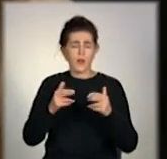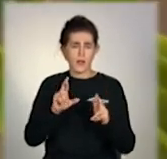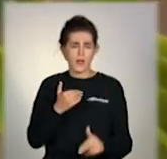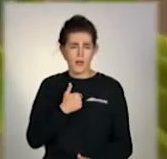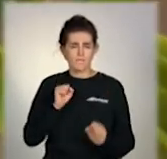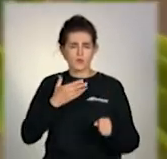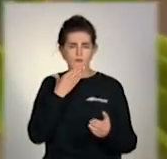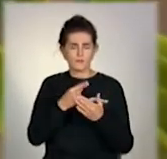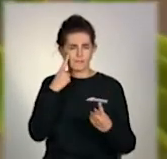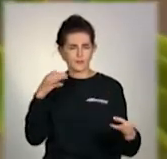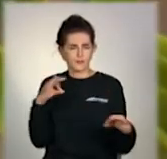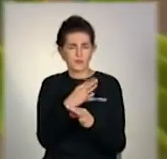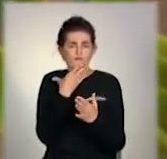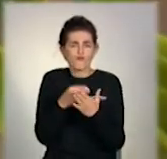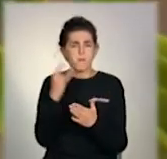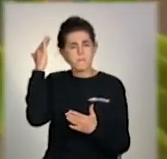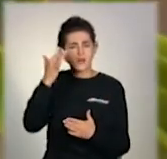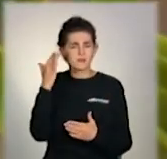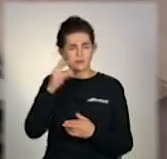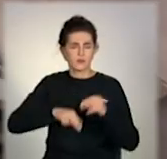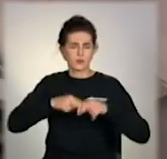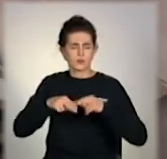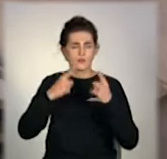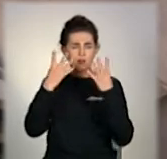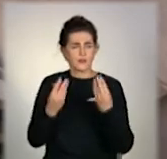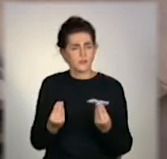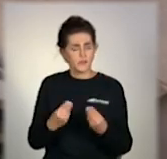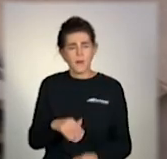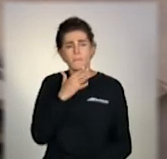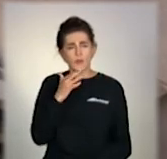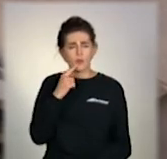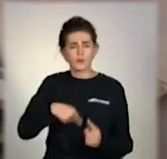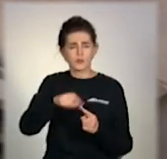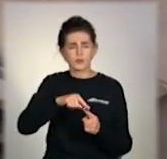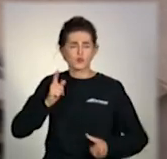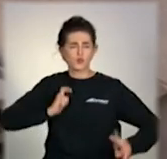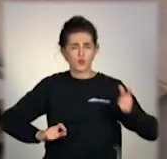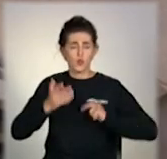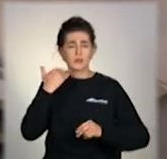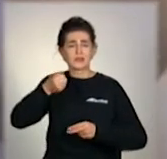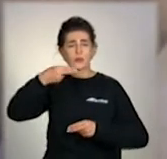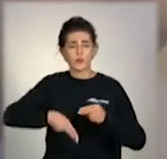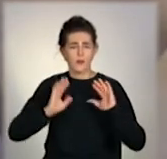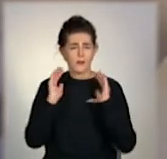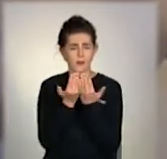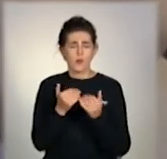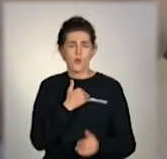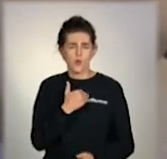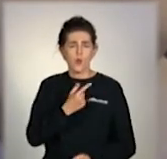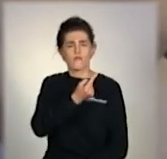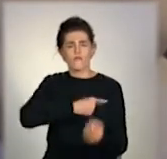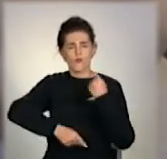сфокусуватися на своїх мислях і настроїтися на день. Деякі студенти додають, після закінчення карантину залюбки